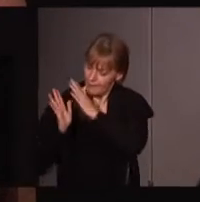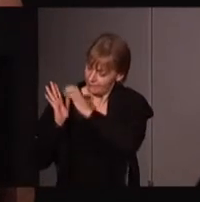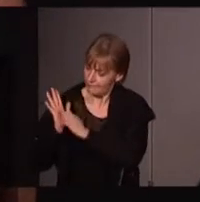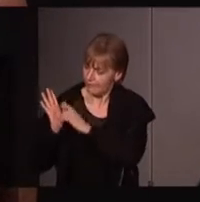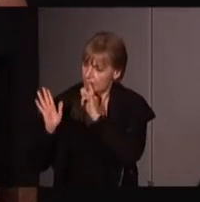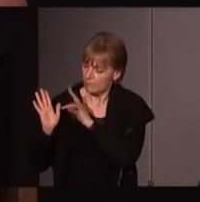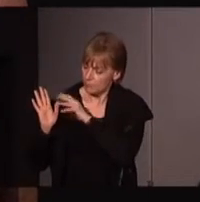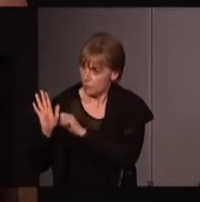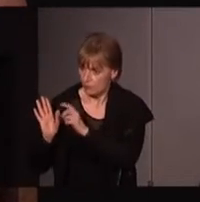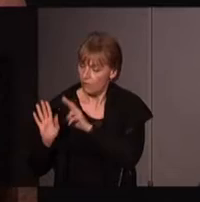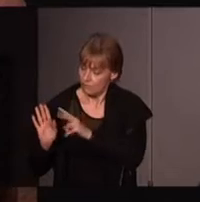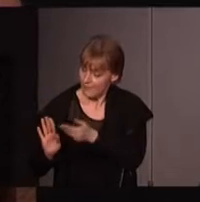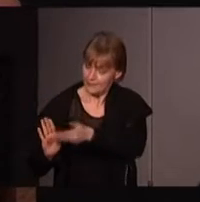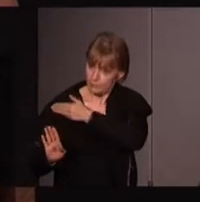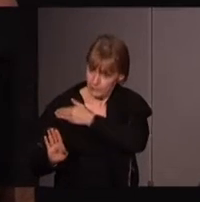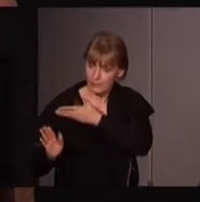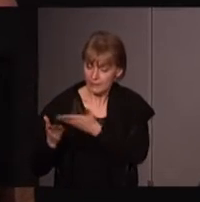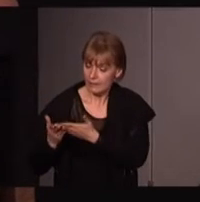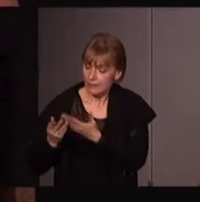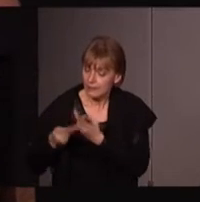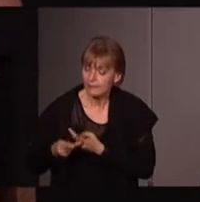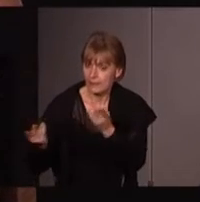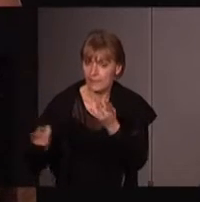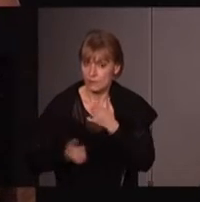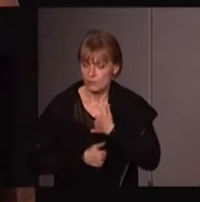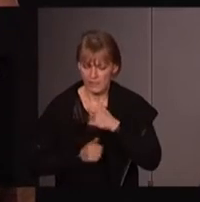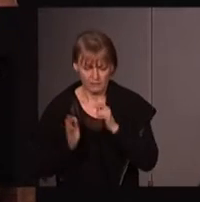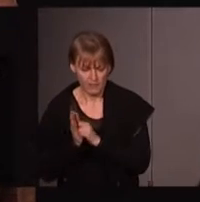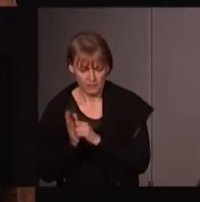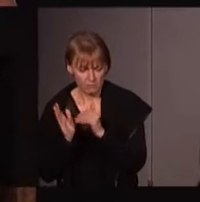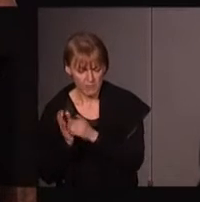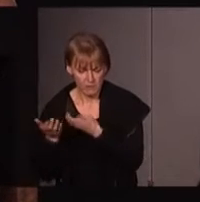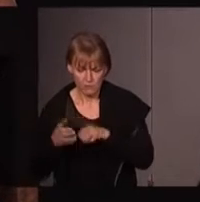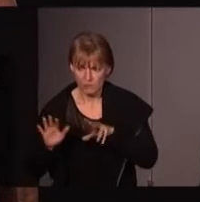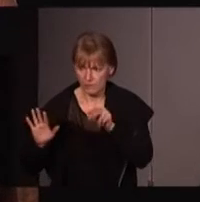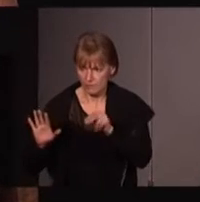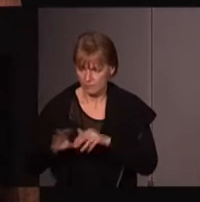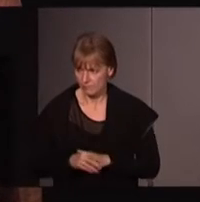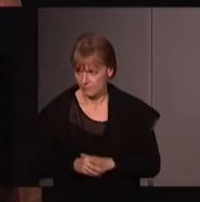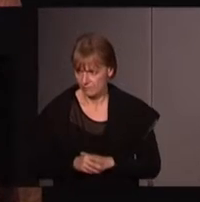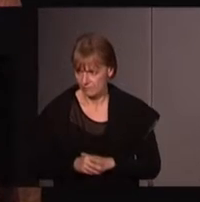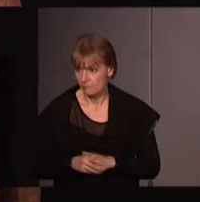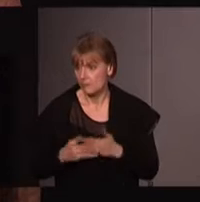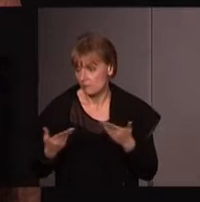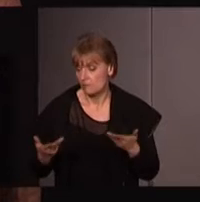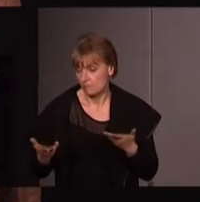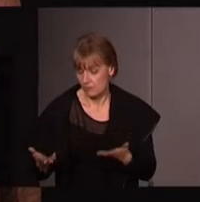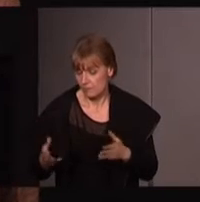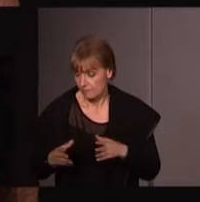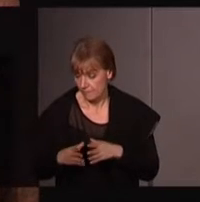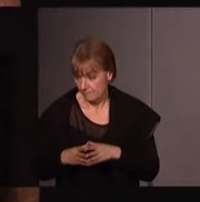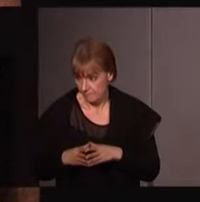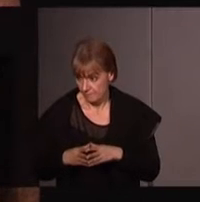mais avec la déclaration unitaire des Women's Pentagon Action en 1980. Et je termine vraiment là-dessus, à savoir que,